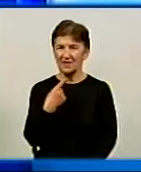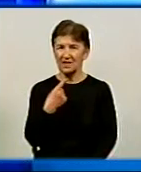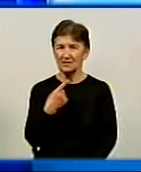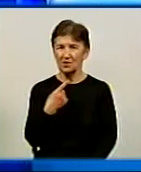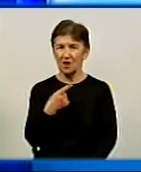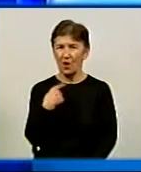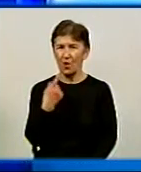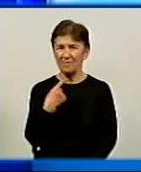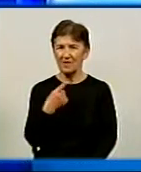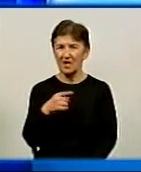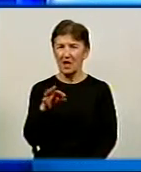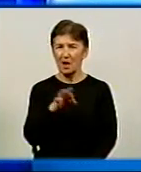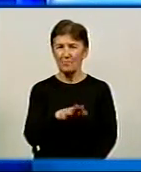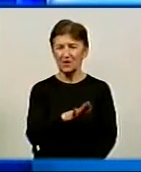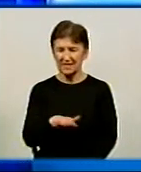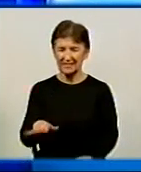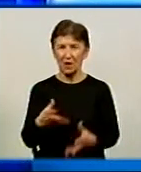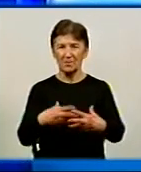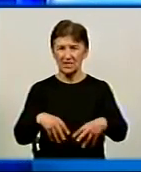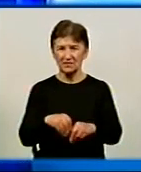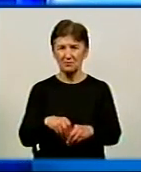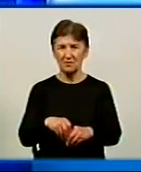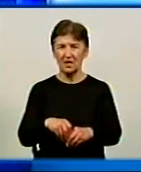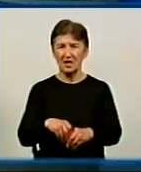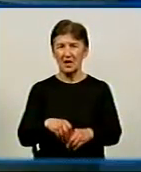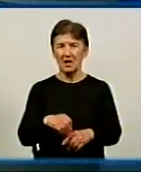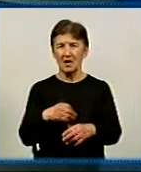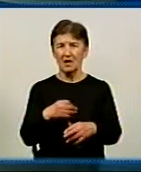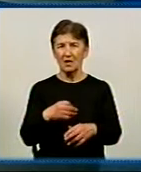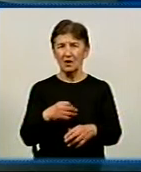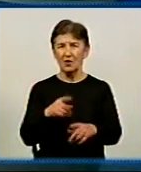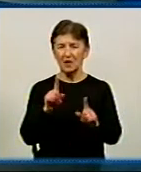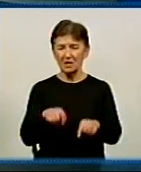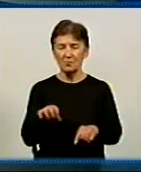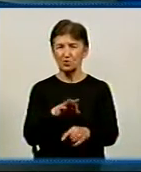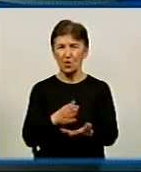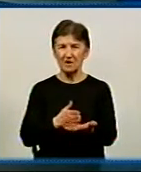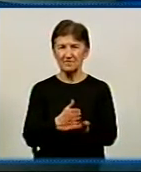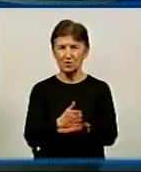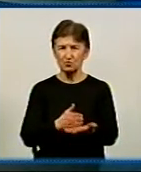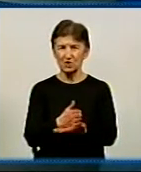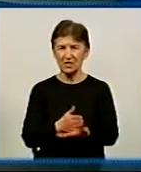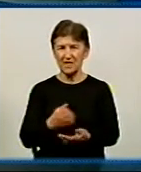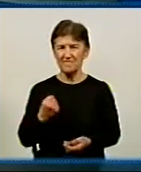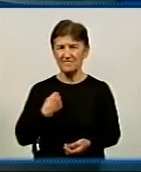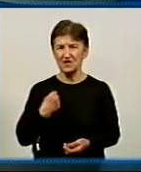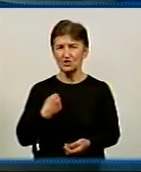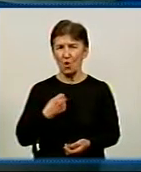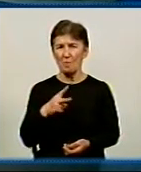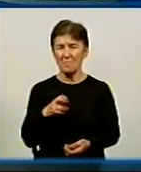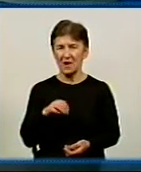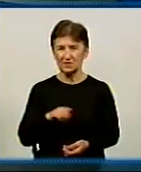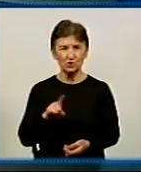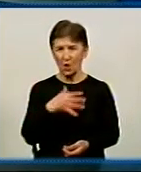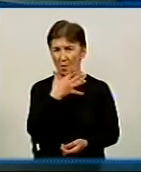армії, ми говоримо про сім'ї, про дітей, про військово-патріотичну роботу і навіть про служіння у військоматах. Ваші слова, я розумію, що пройшло не так